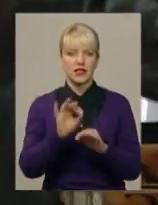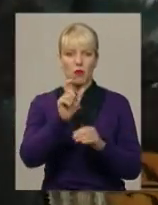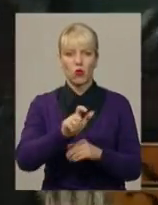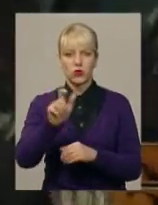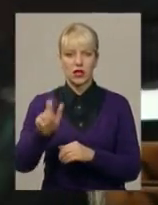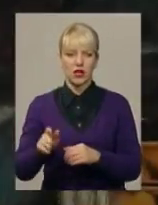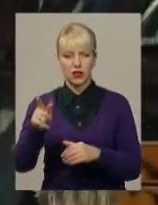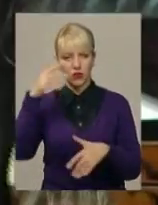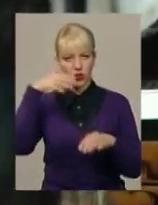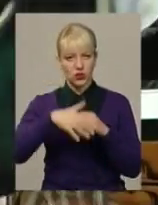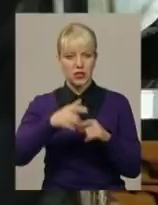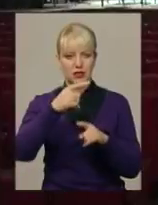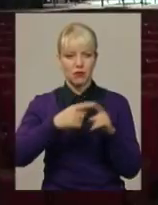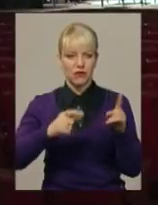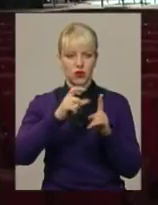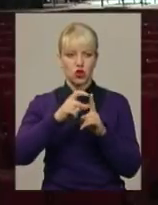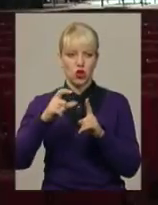бо не розуміють його співслова.